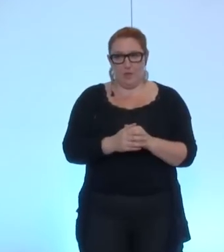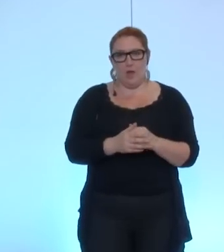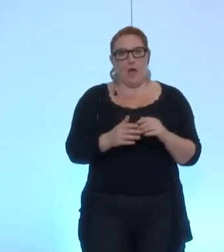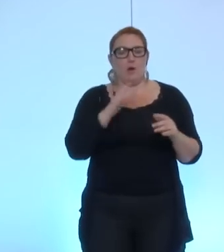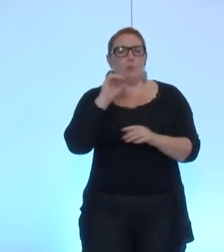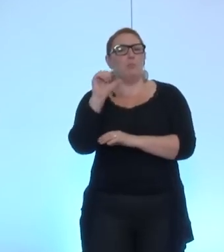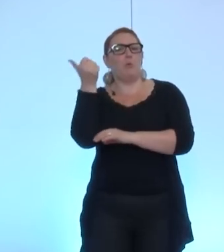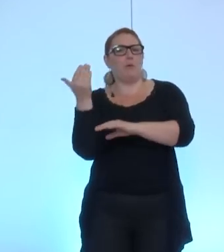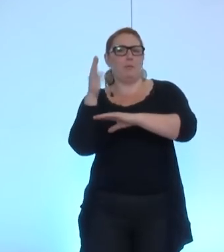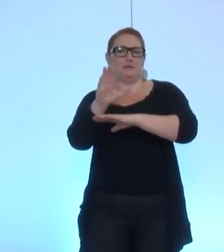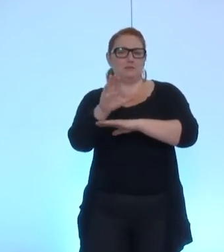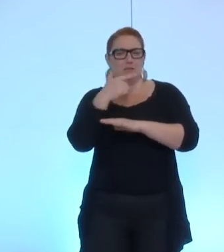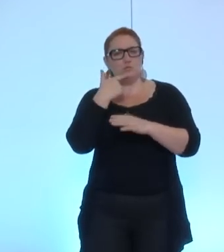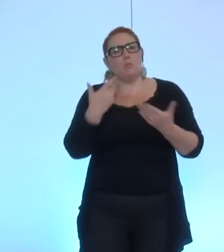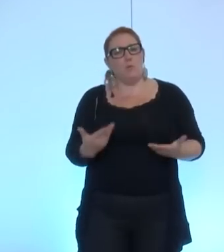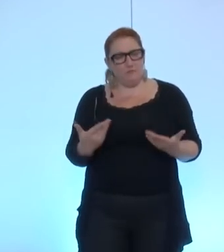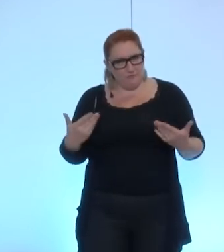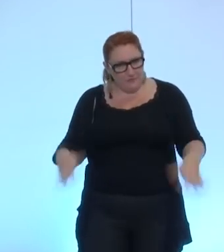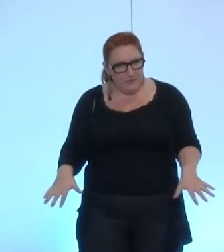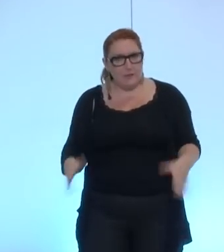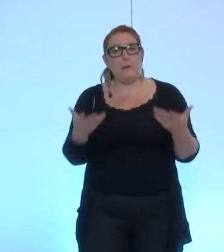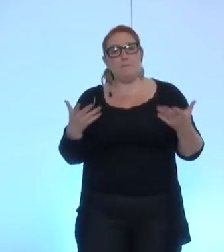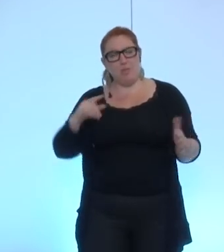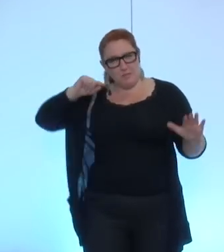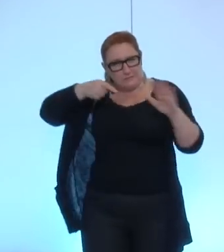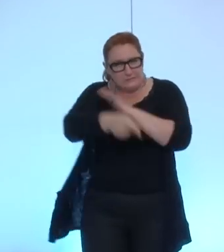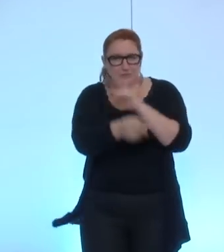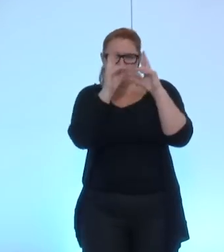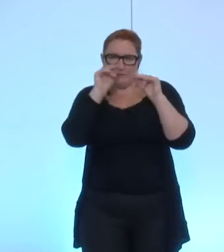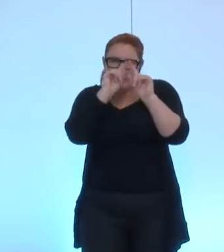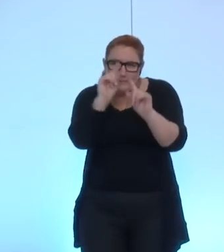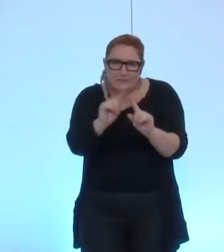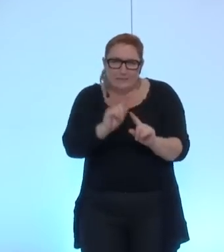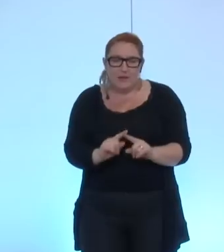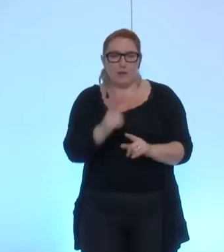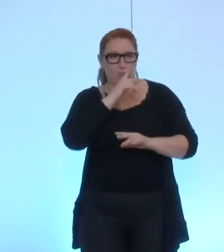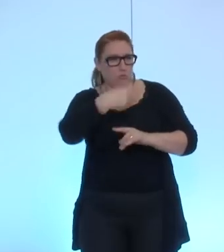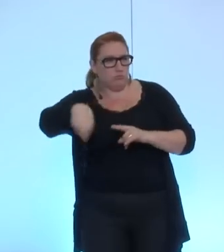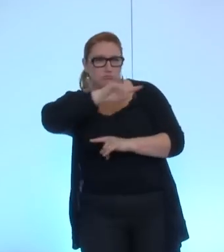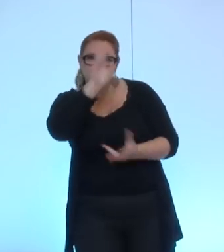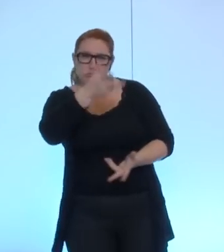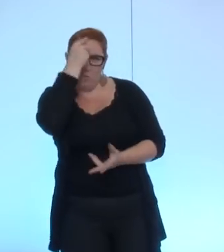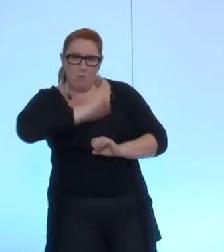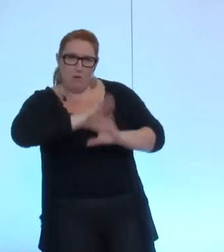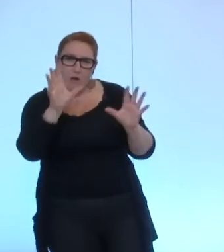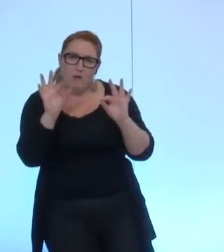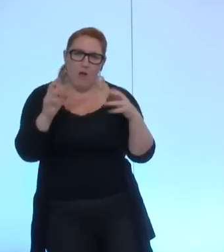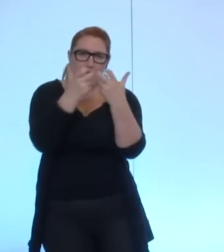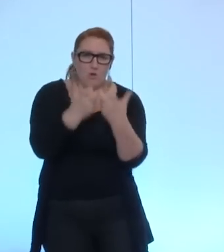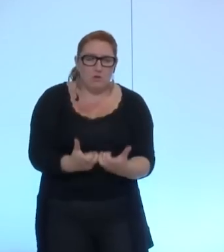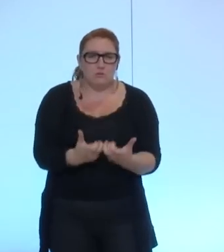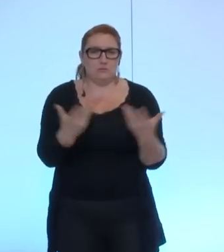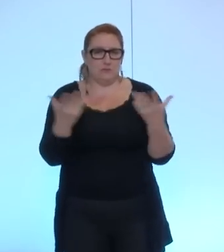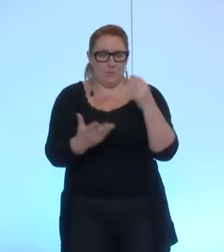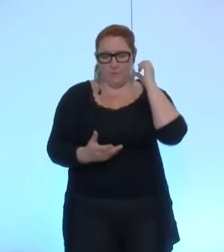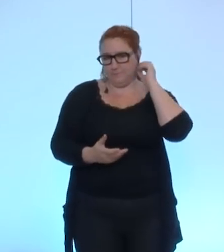de la délibération pour bien comprendre de quoi on parle en termes de montant financier. Il est proposé au